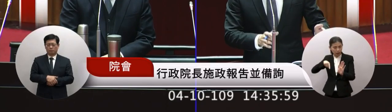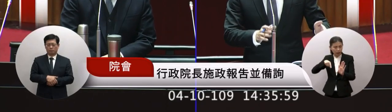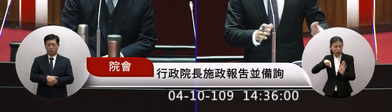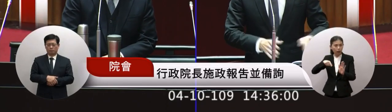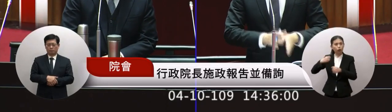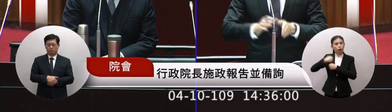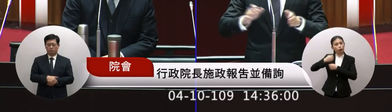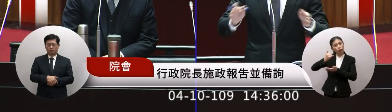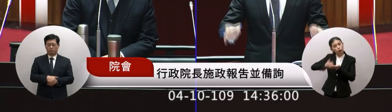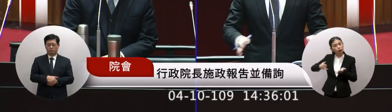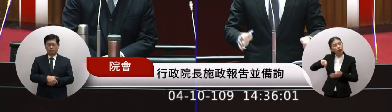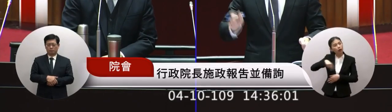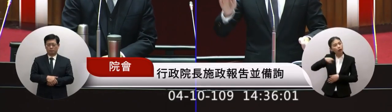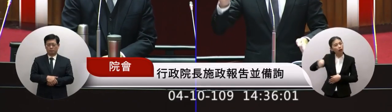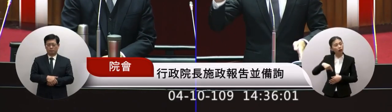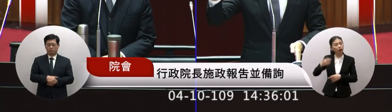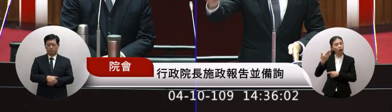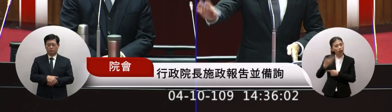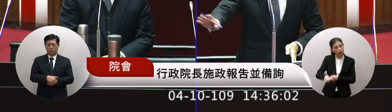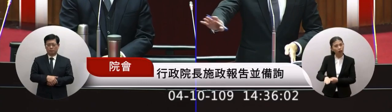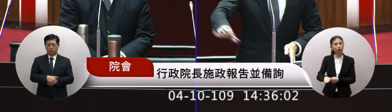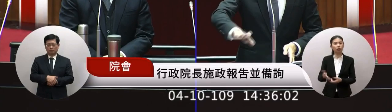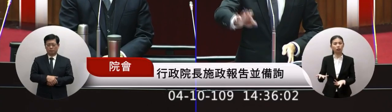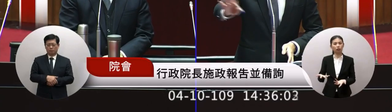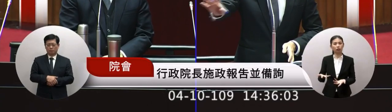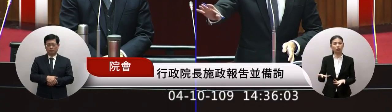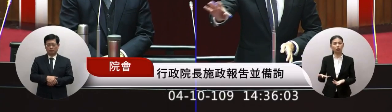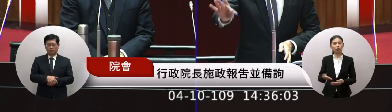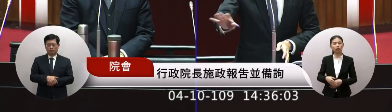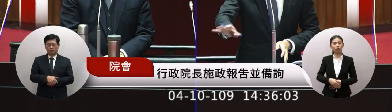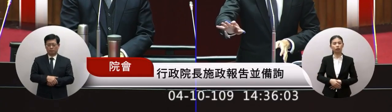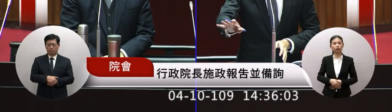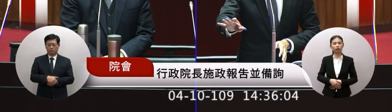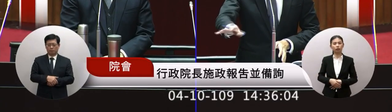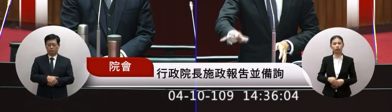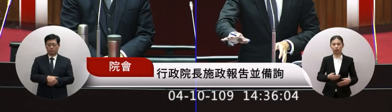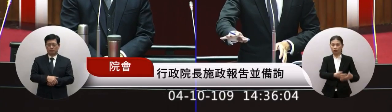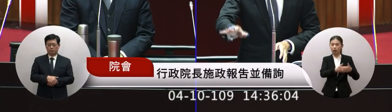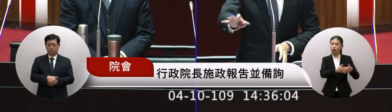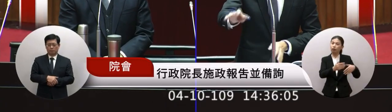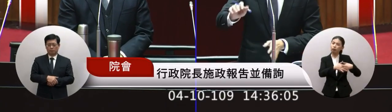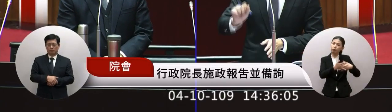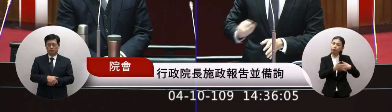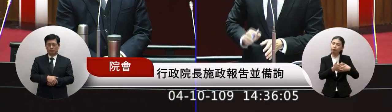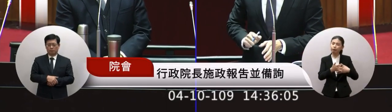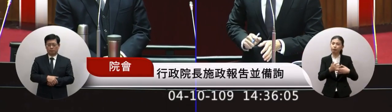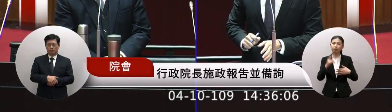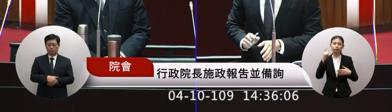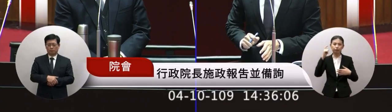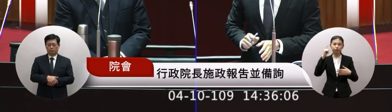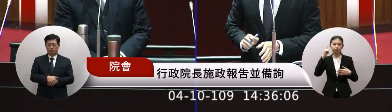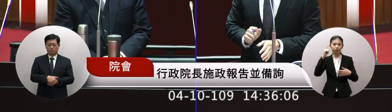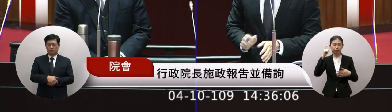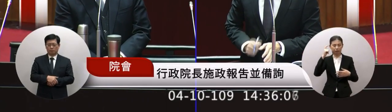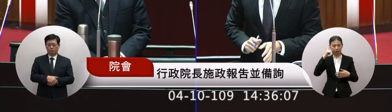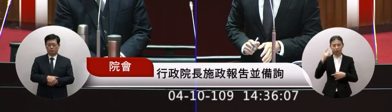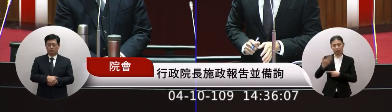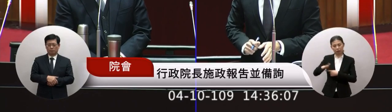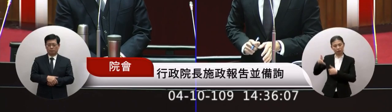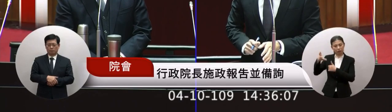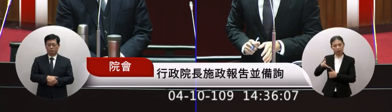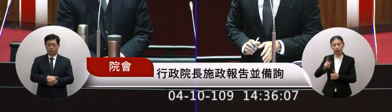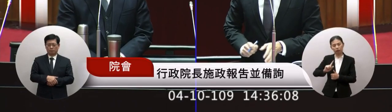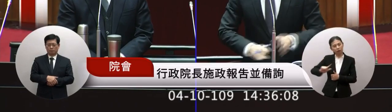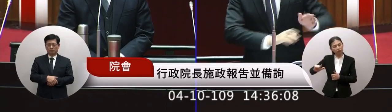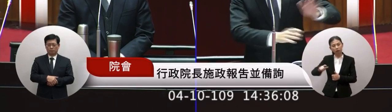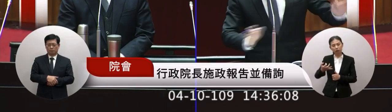民伯伯他過期之後這個中國的這些親家要來繼承他的這個威散